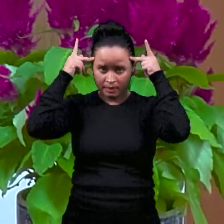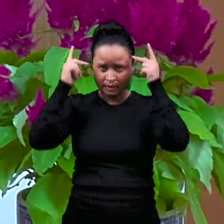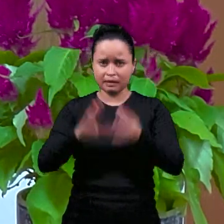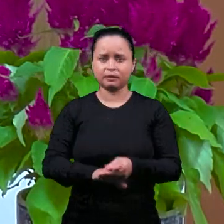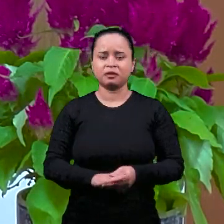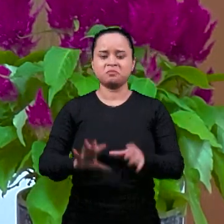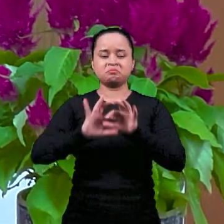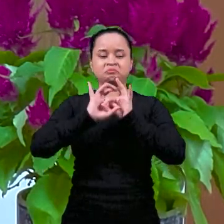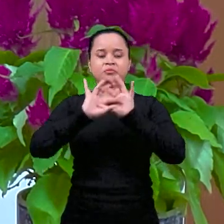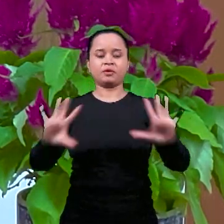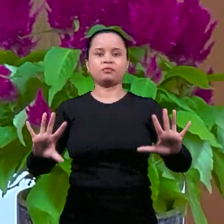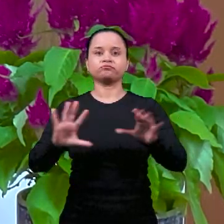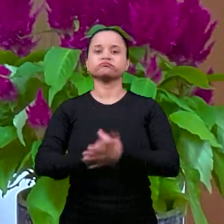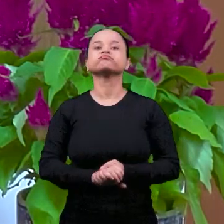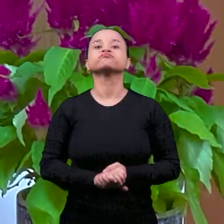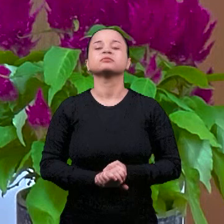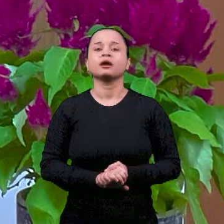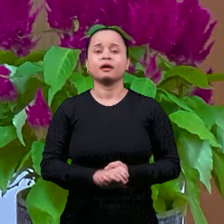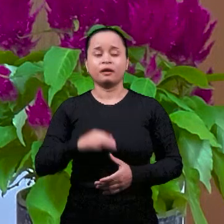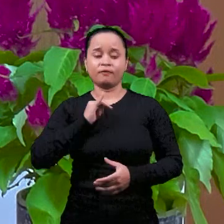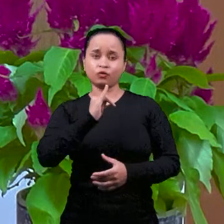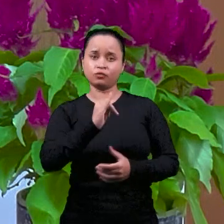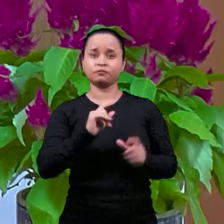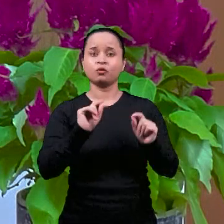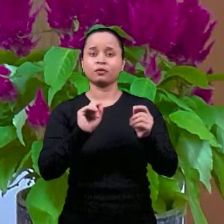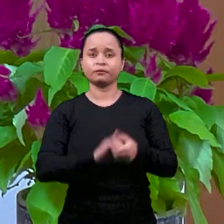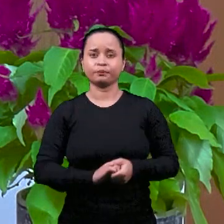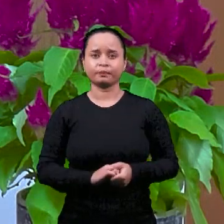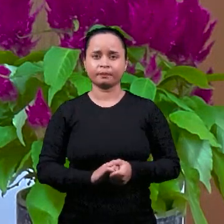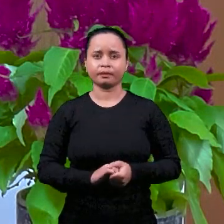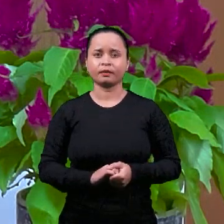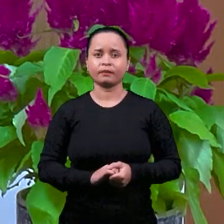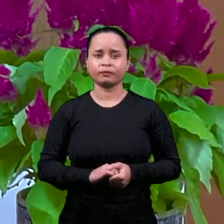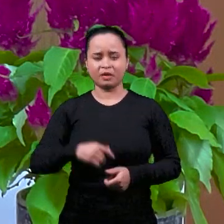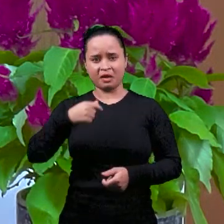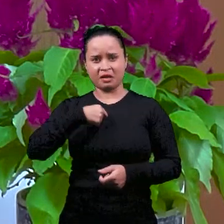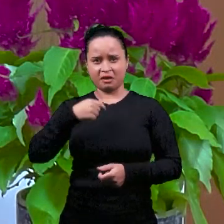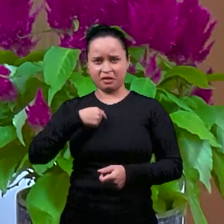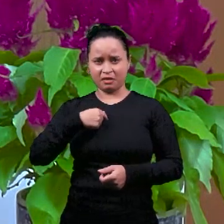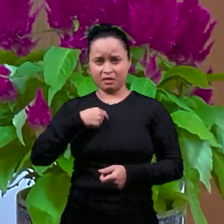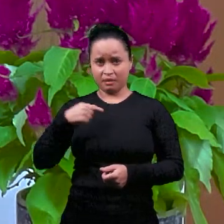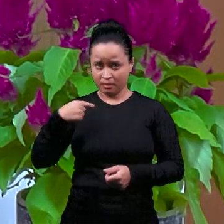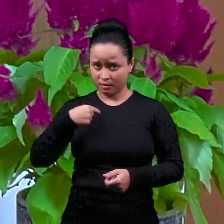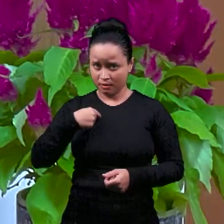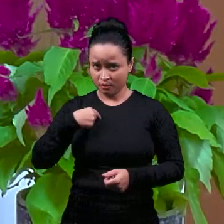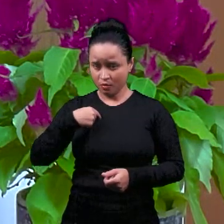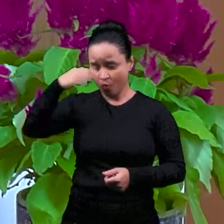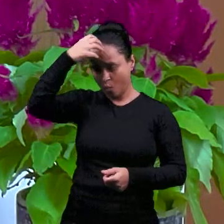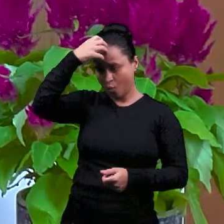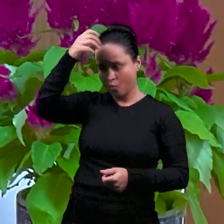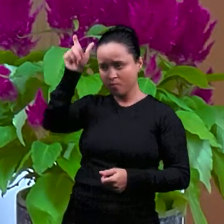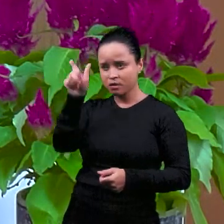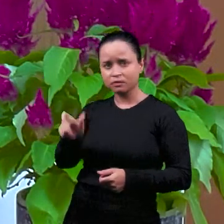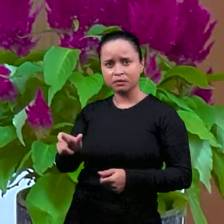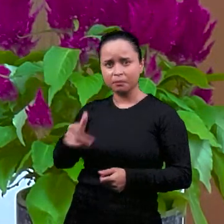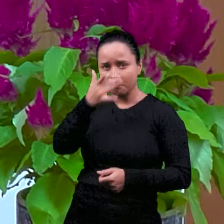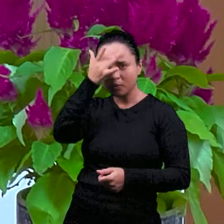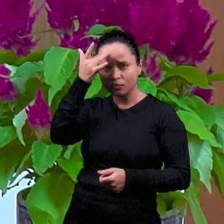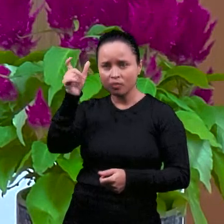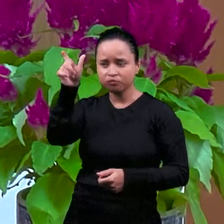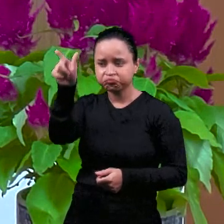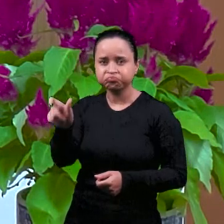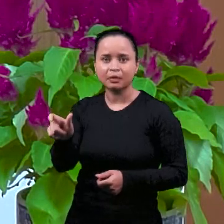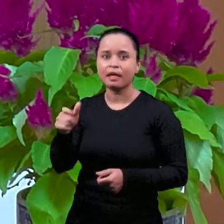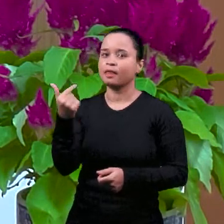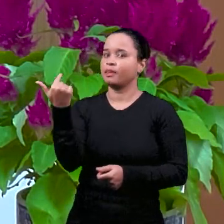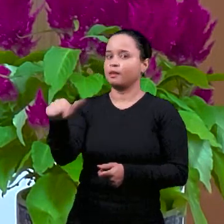он хотел сказать, я ничего общего со смертью этого безвинного не